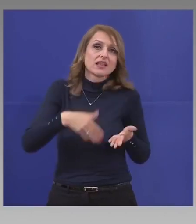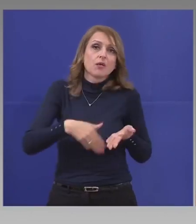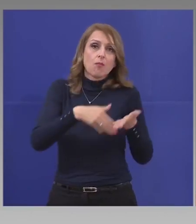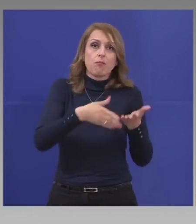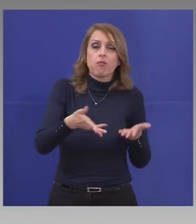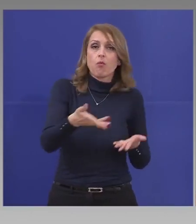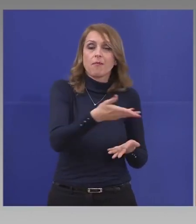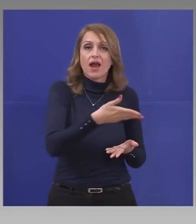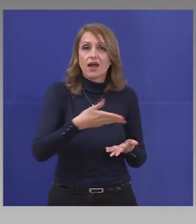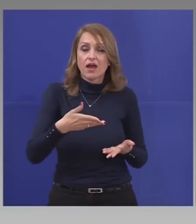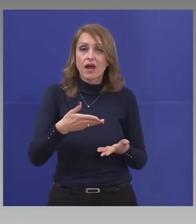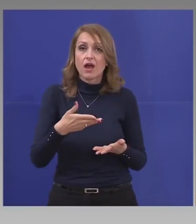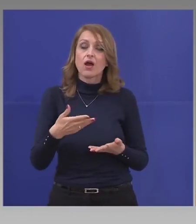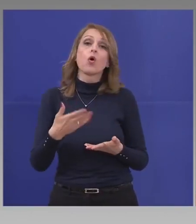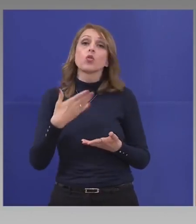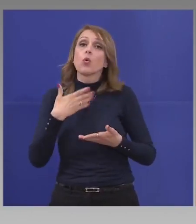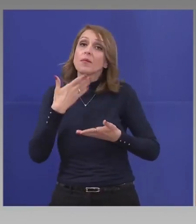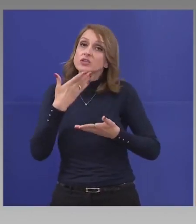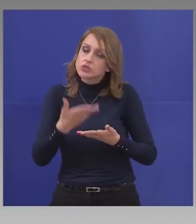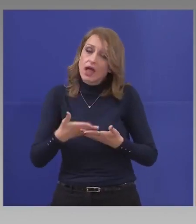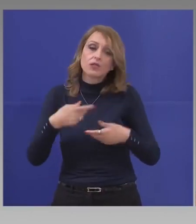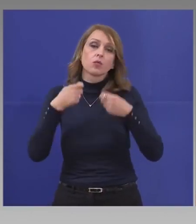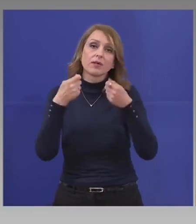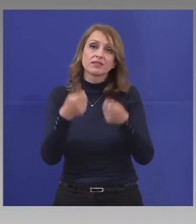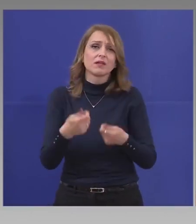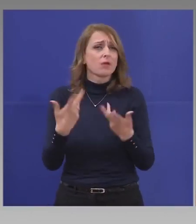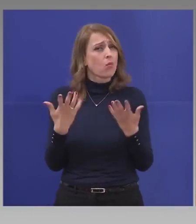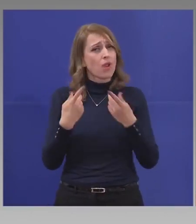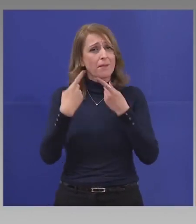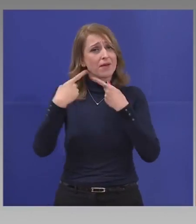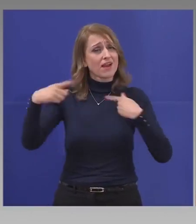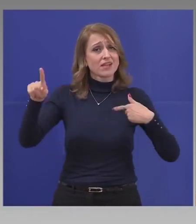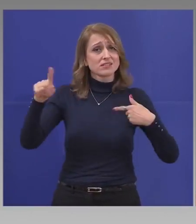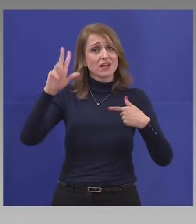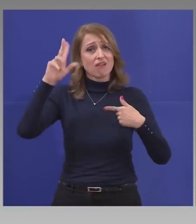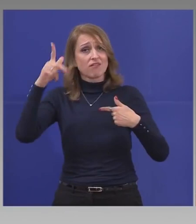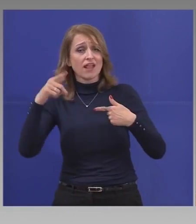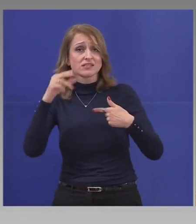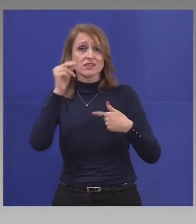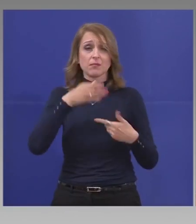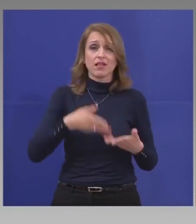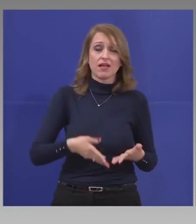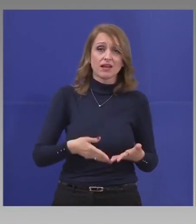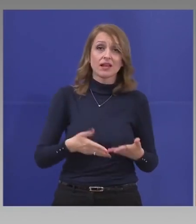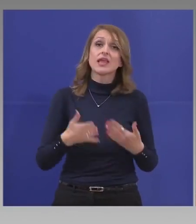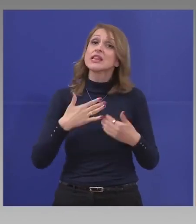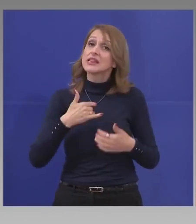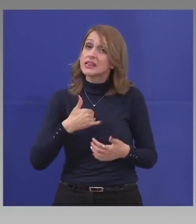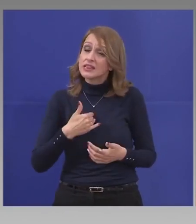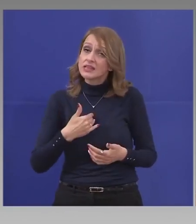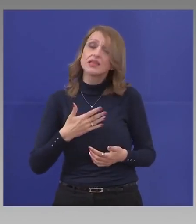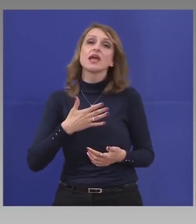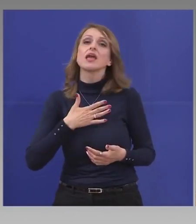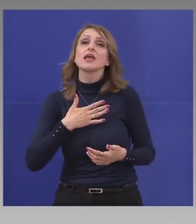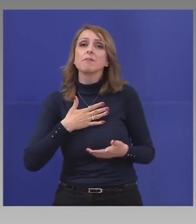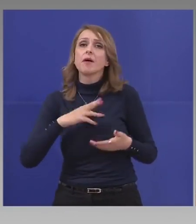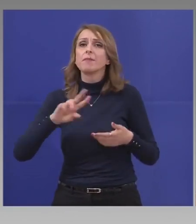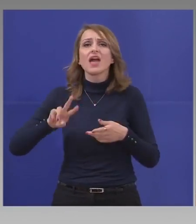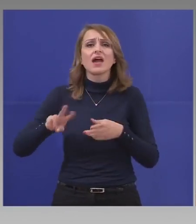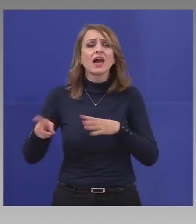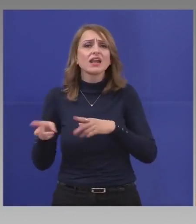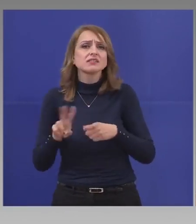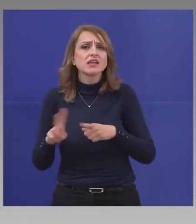От обещано до дадено има голяма разлика. ние имаме фискален резерв,